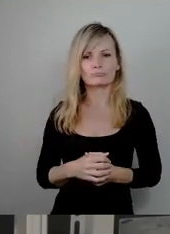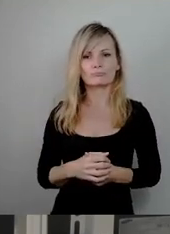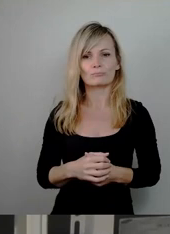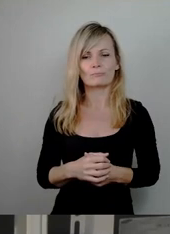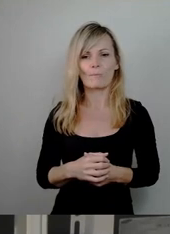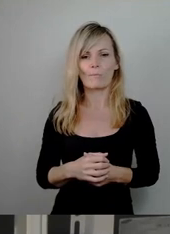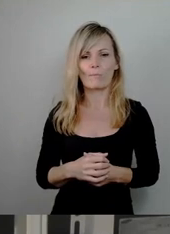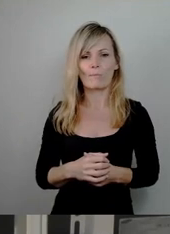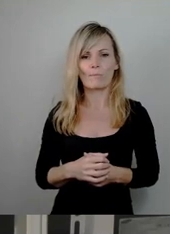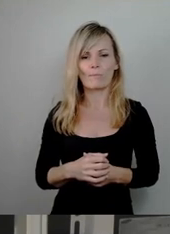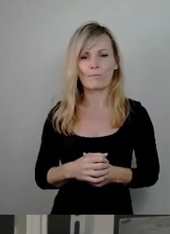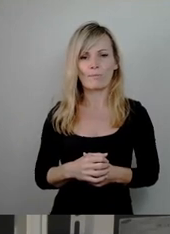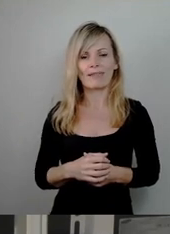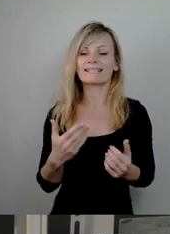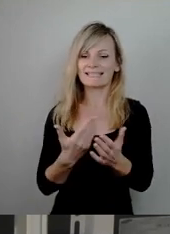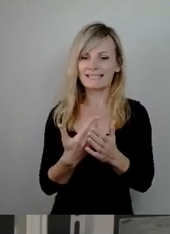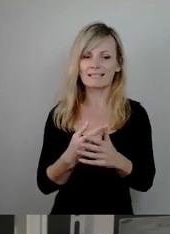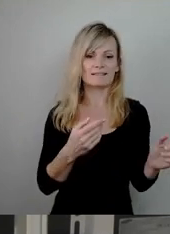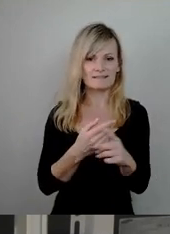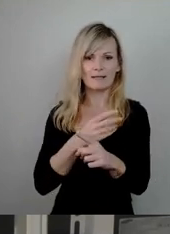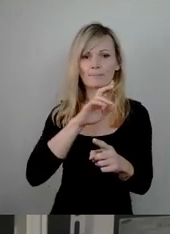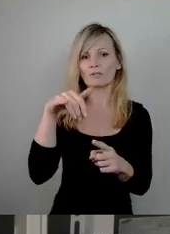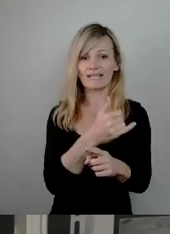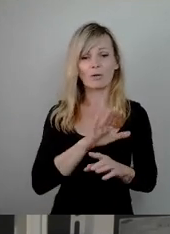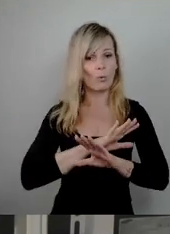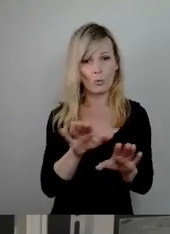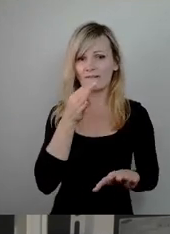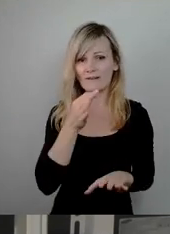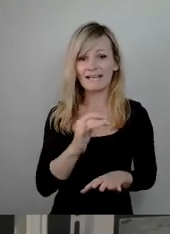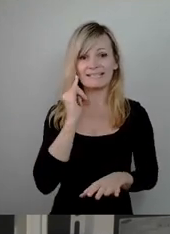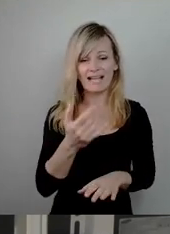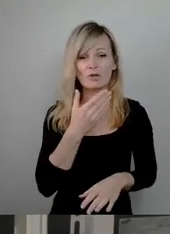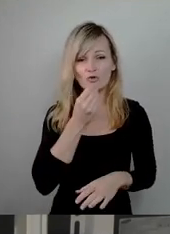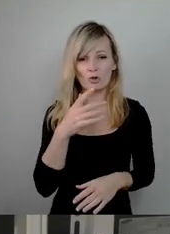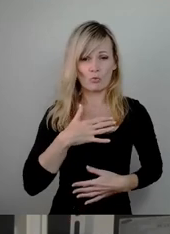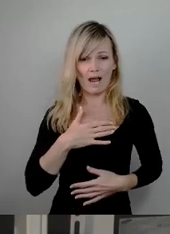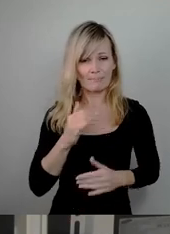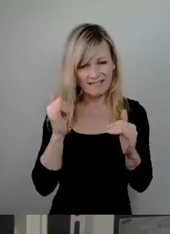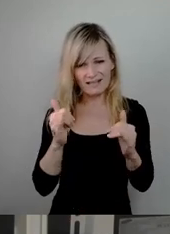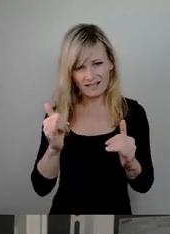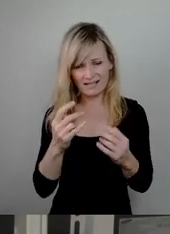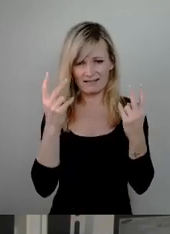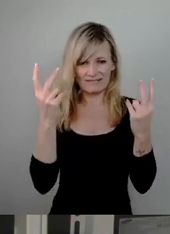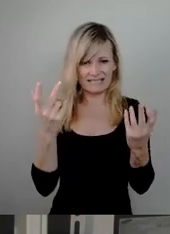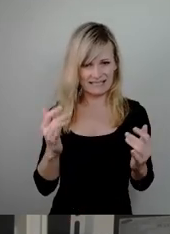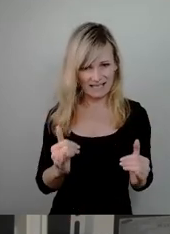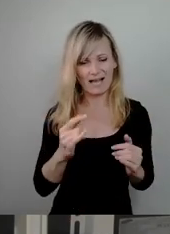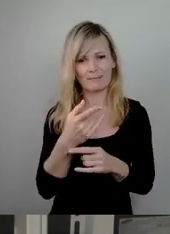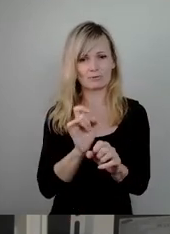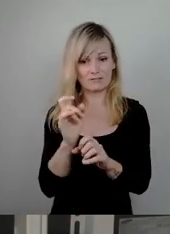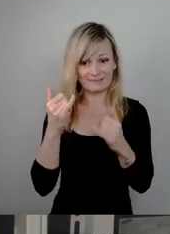Das sind Projekte, die ohne Fragen nice to have sind, ganz, ganz fraglos. Aber an dieser Stelle,